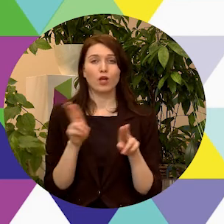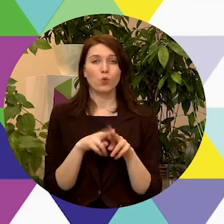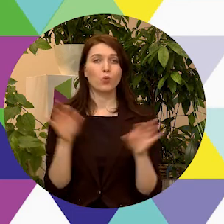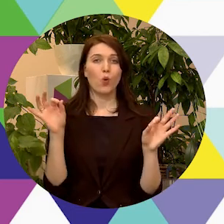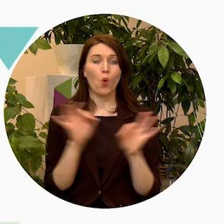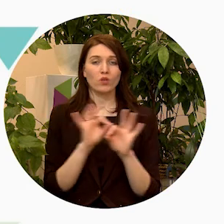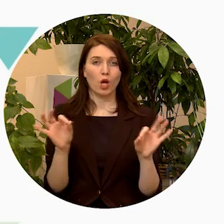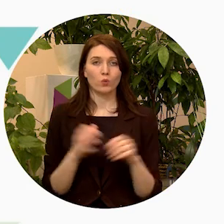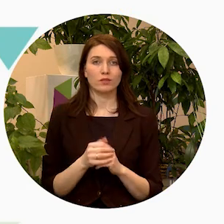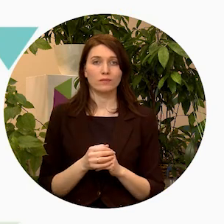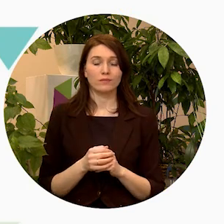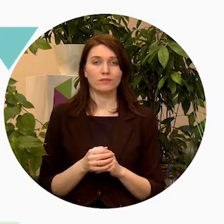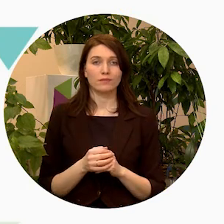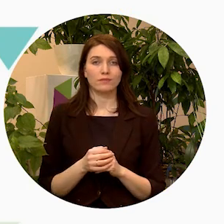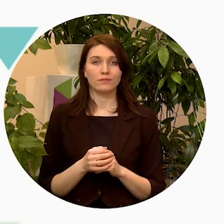koncertos.